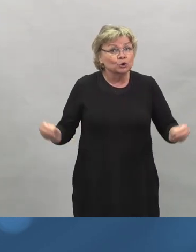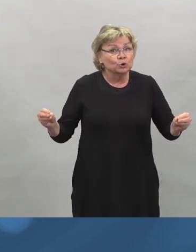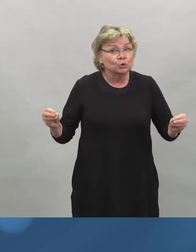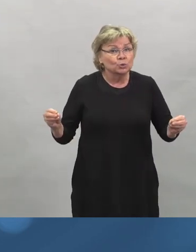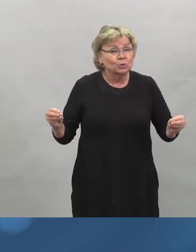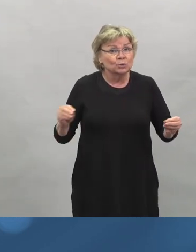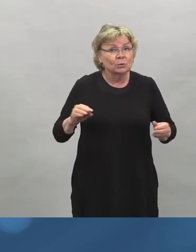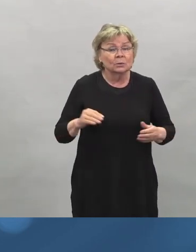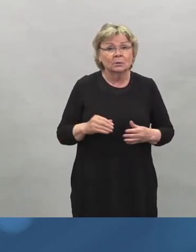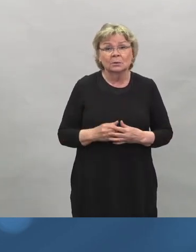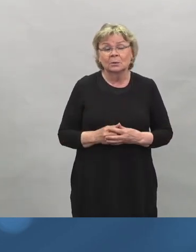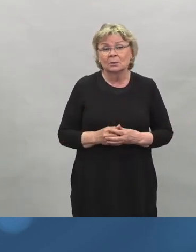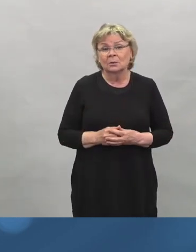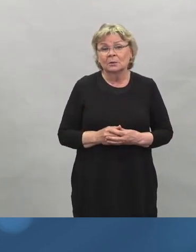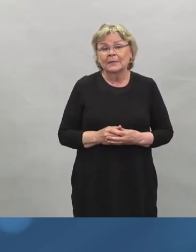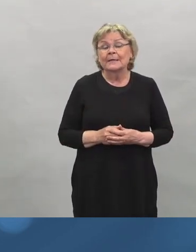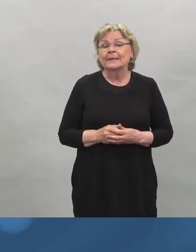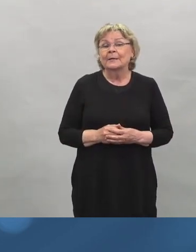No,